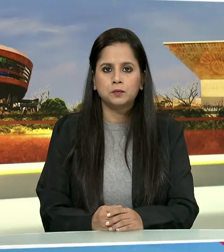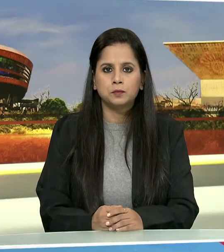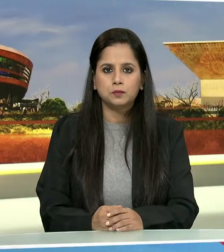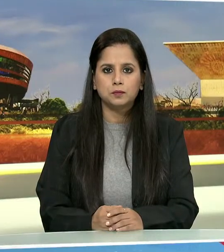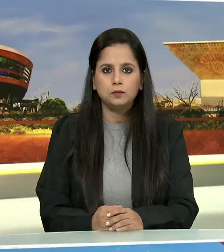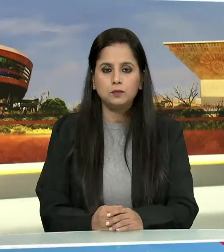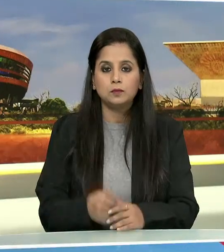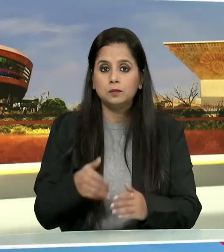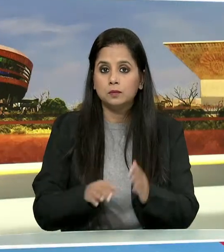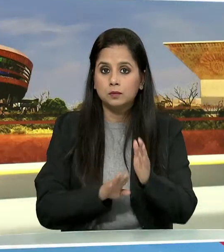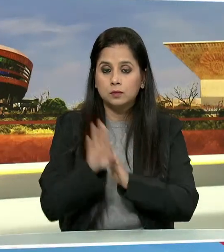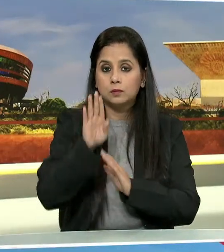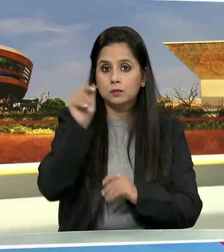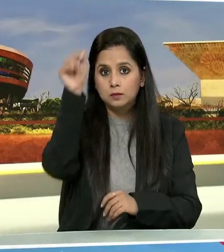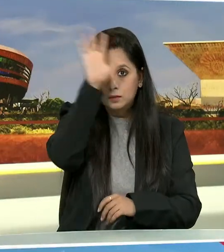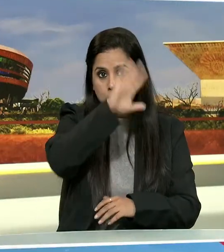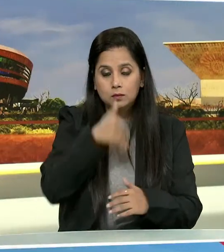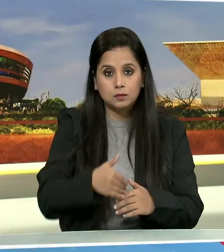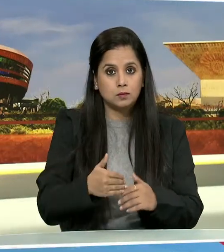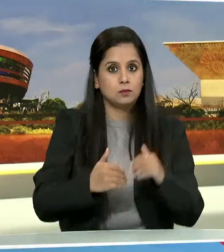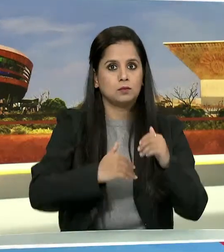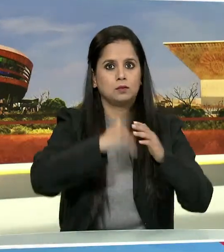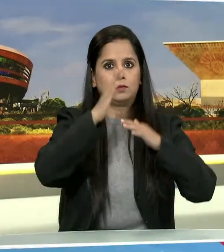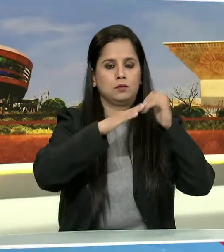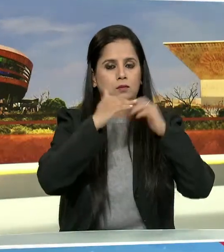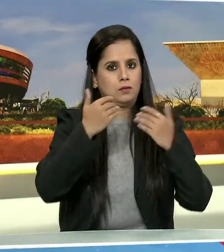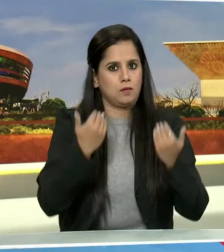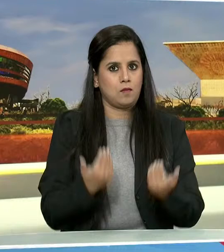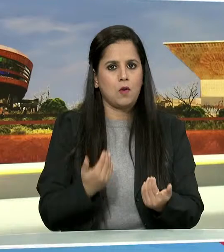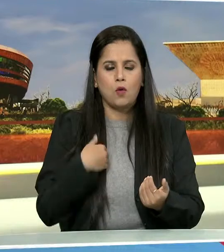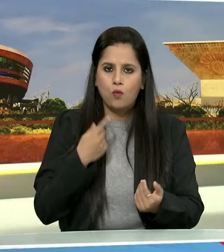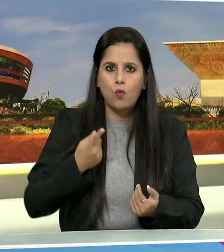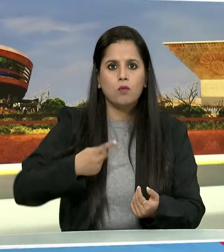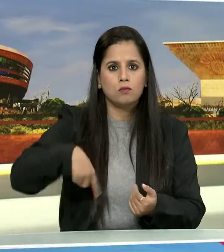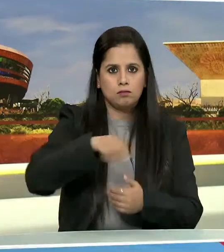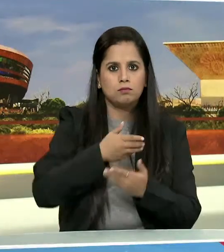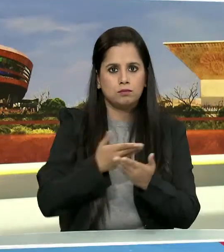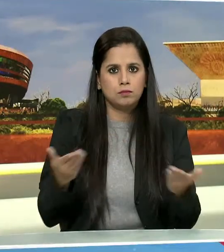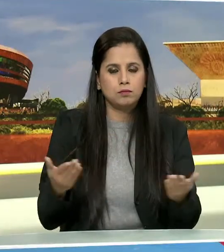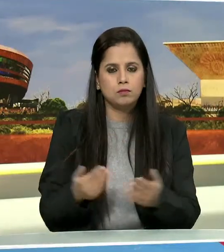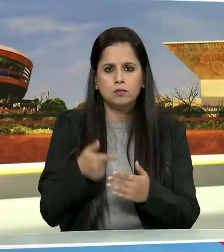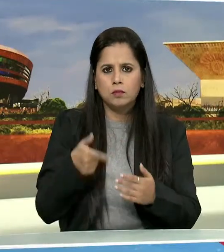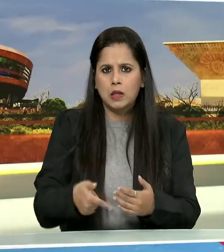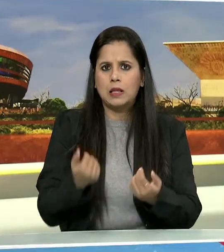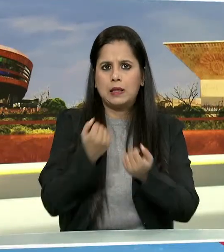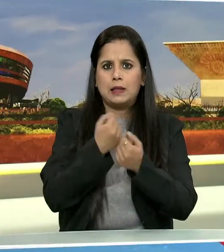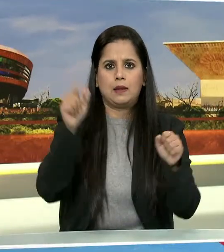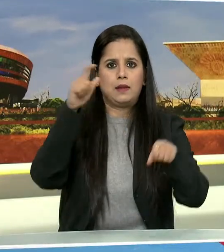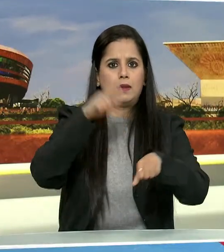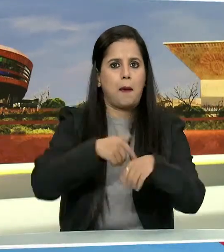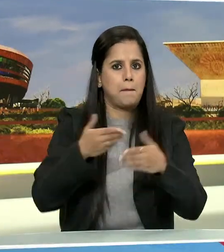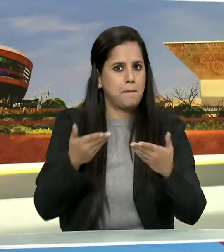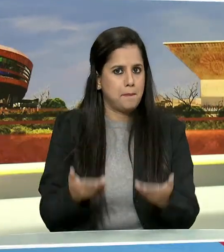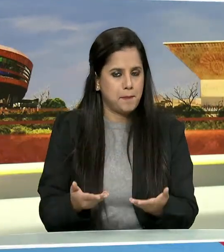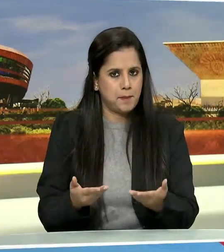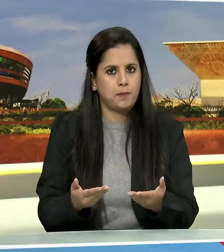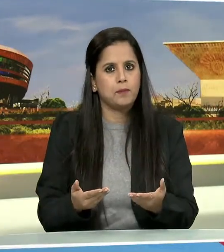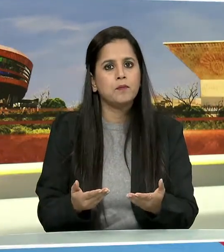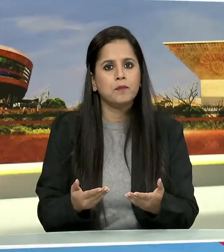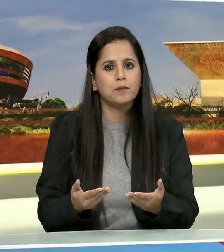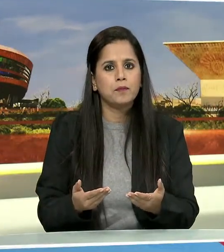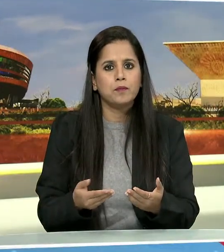विक्सित भारत के निर्मार के लिए हमें इस अमरितकार में